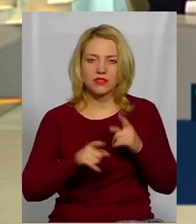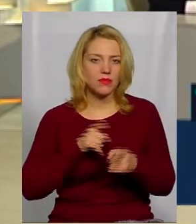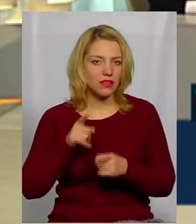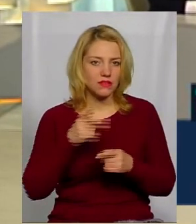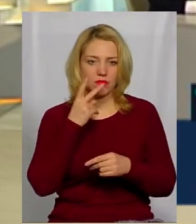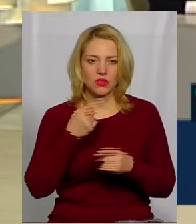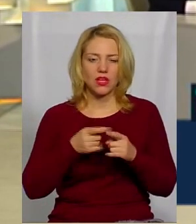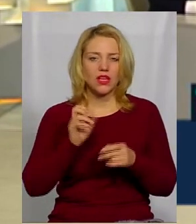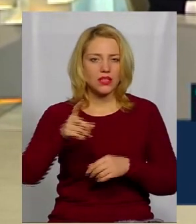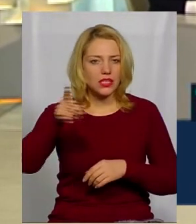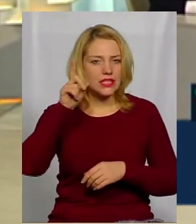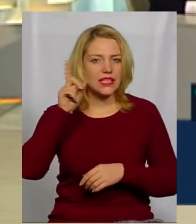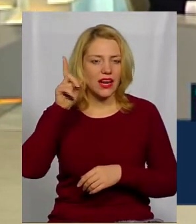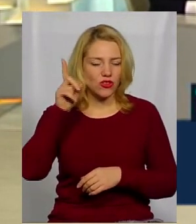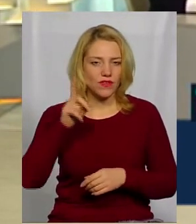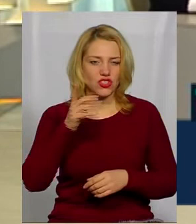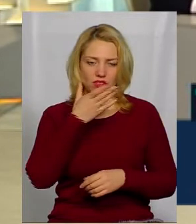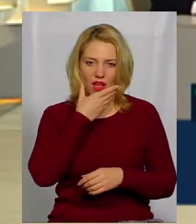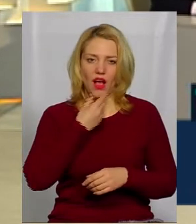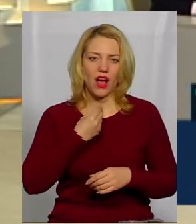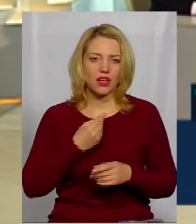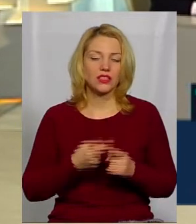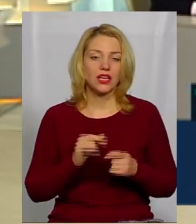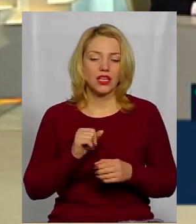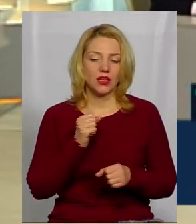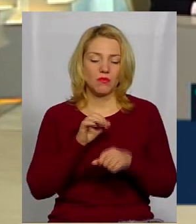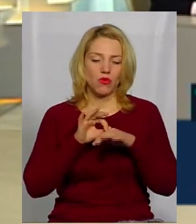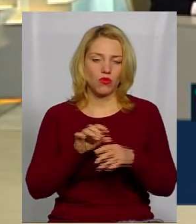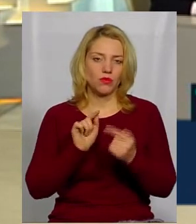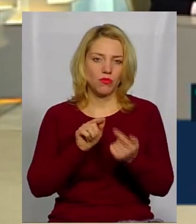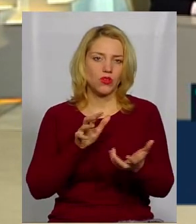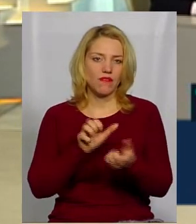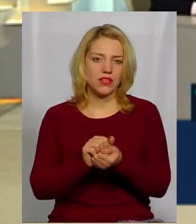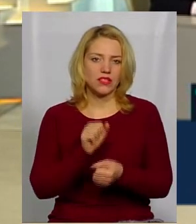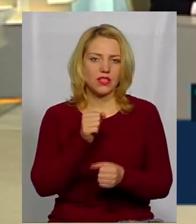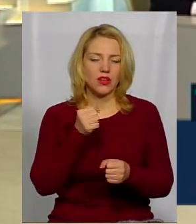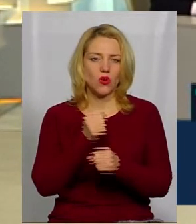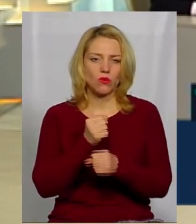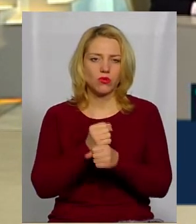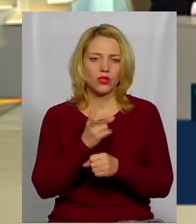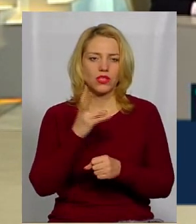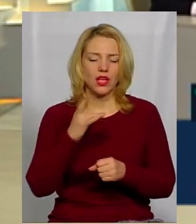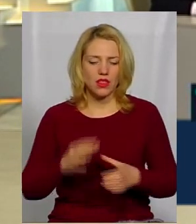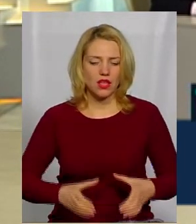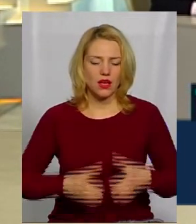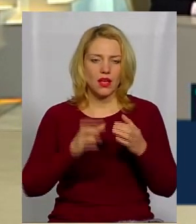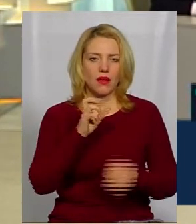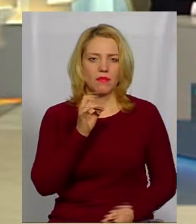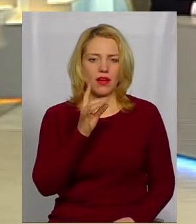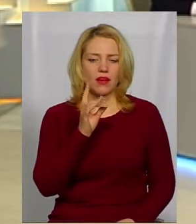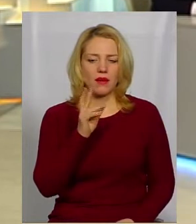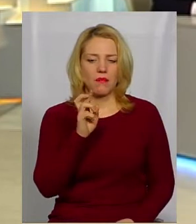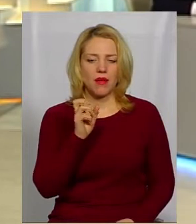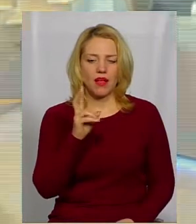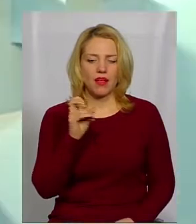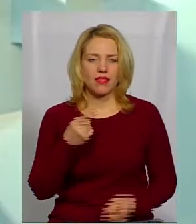став такий середньовічним, гарним. І ми проводимо протиаварійні роботи на круглій вежі, на донжоні і барбакані. Це